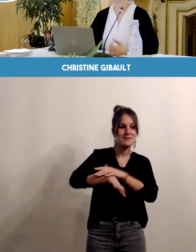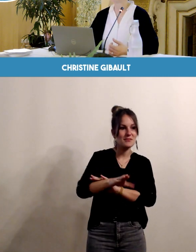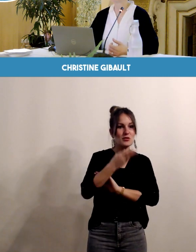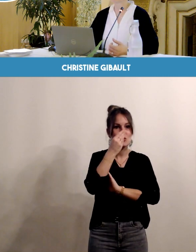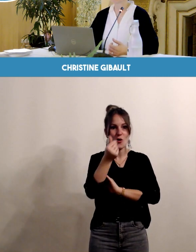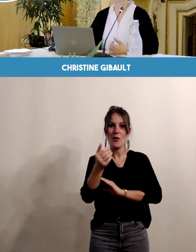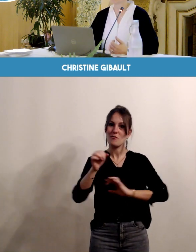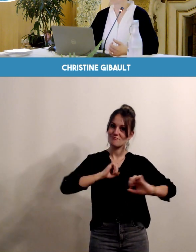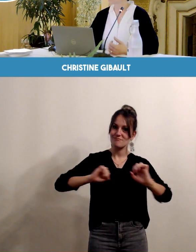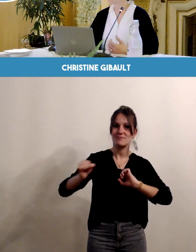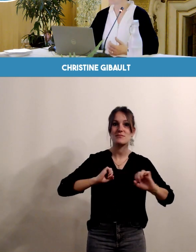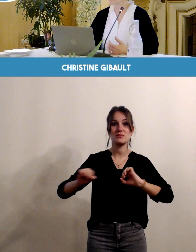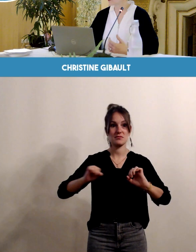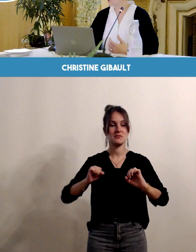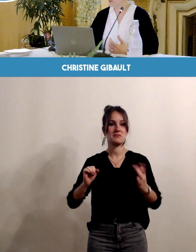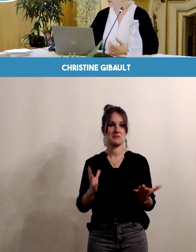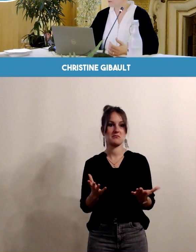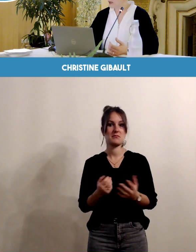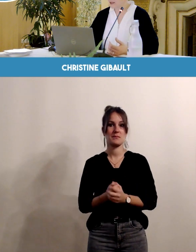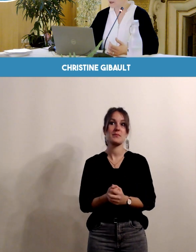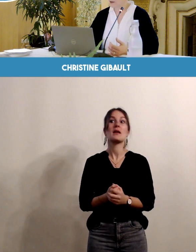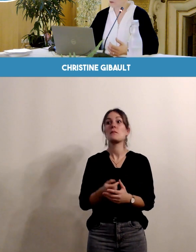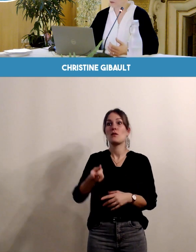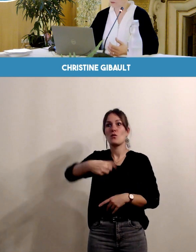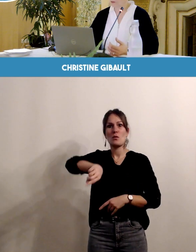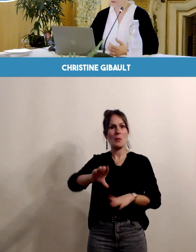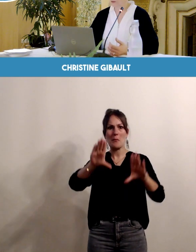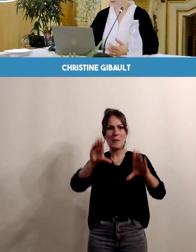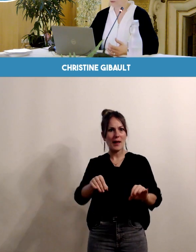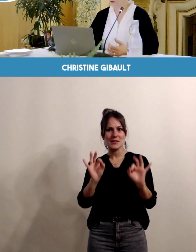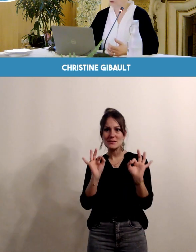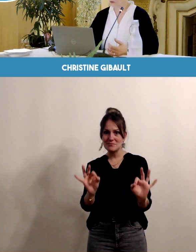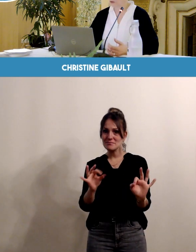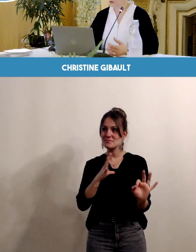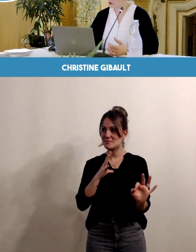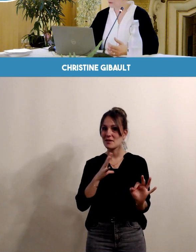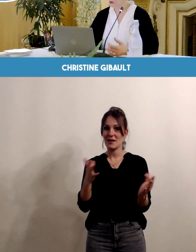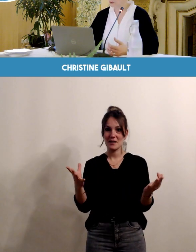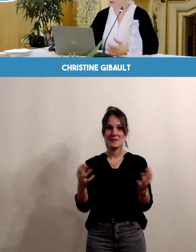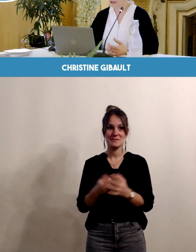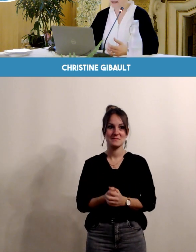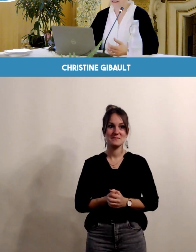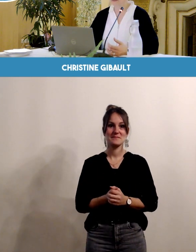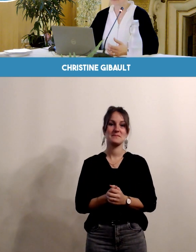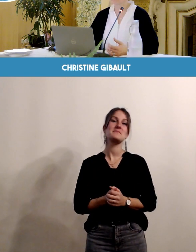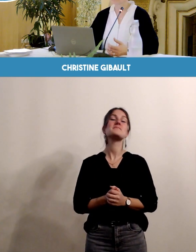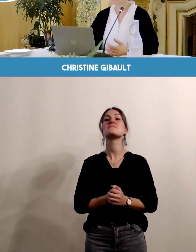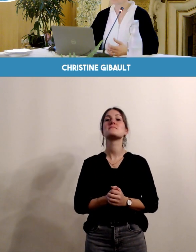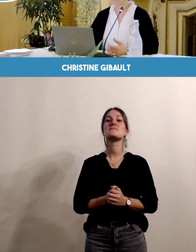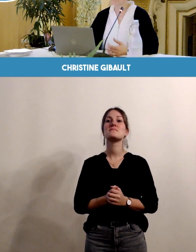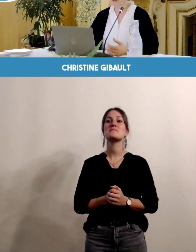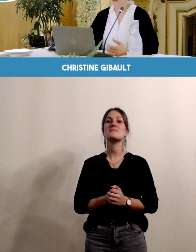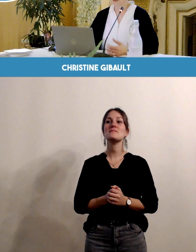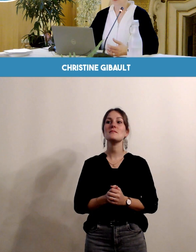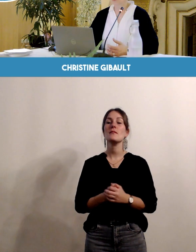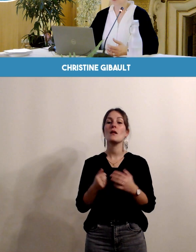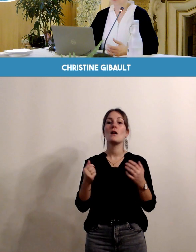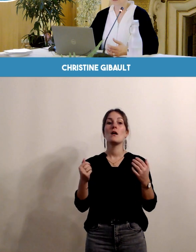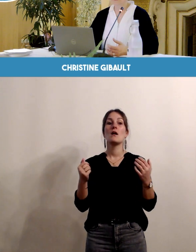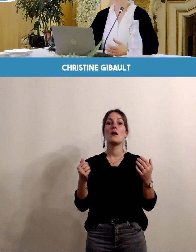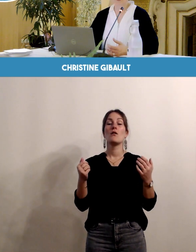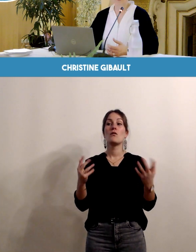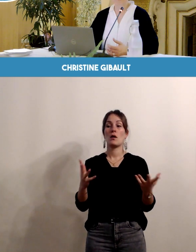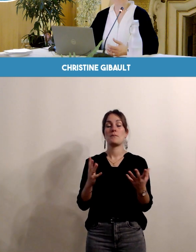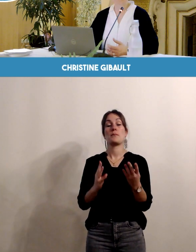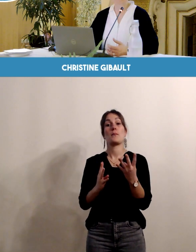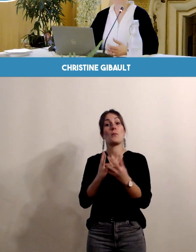vous permet de trouver votre pleine place au cœur de votre grossesse. Donc ce